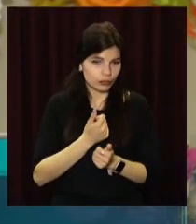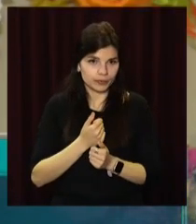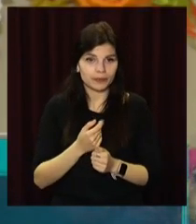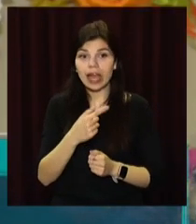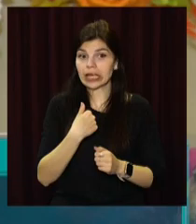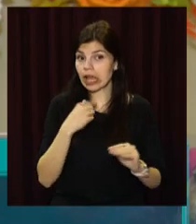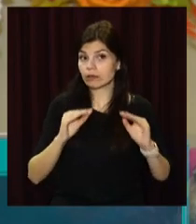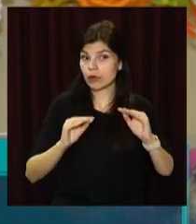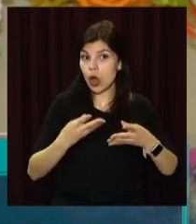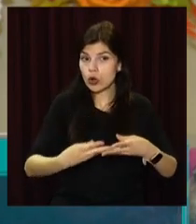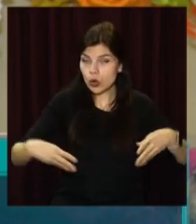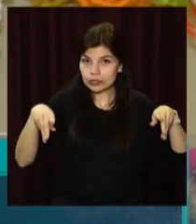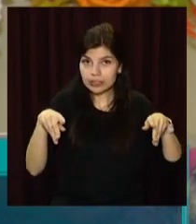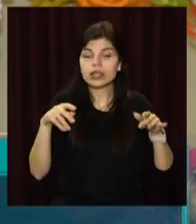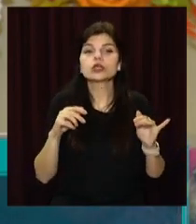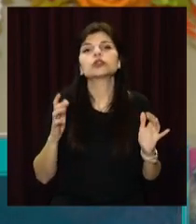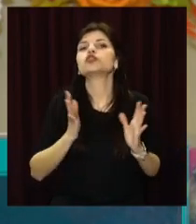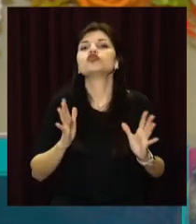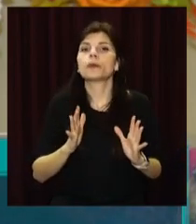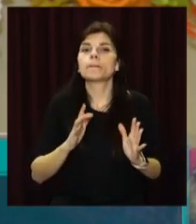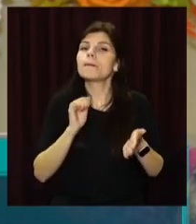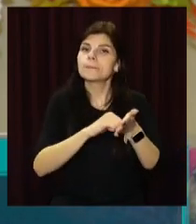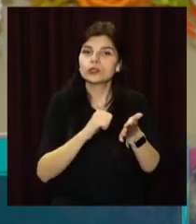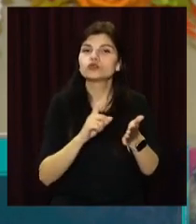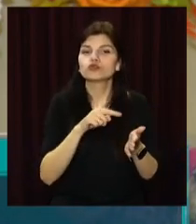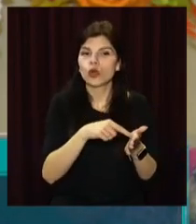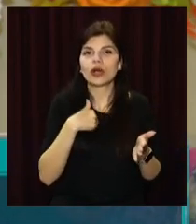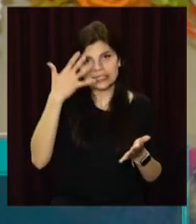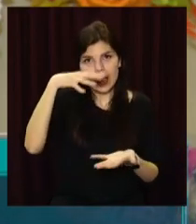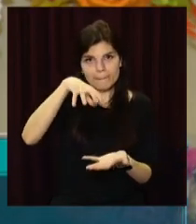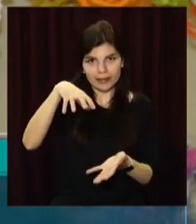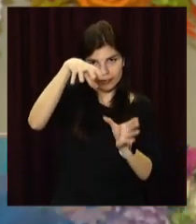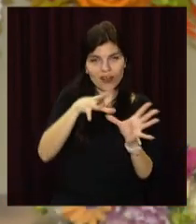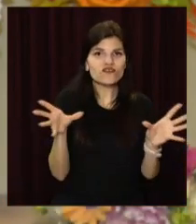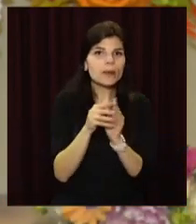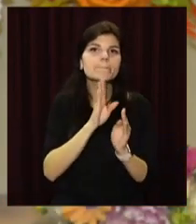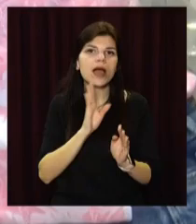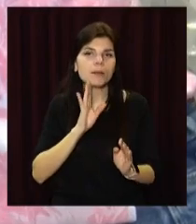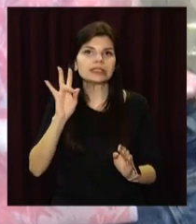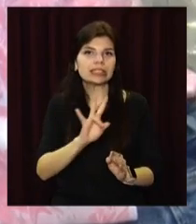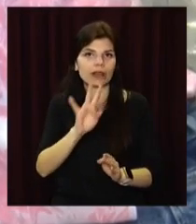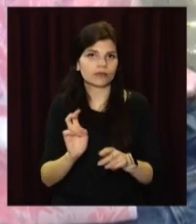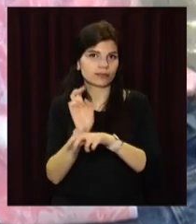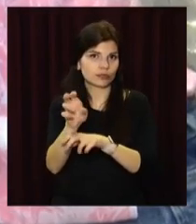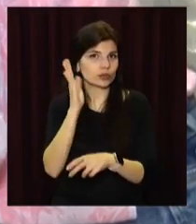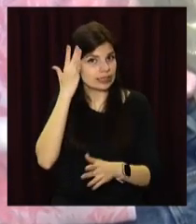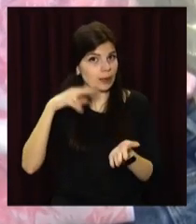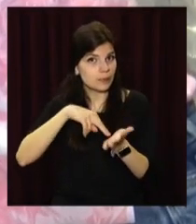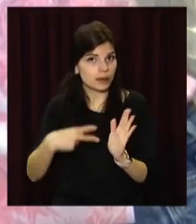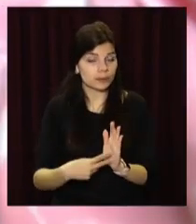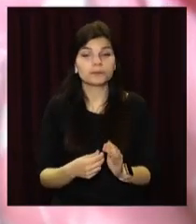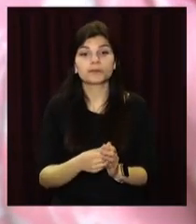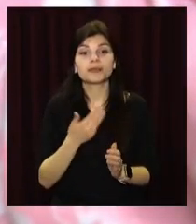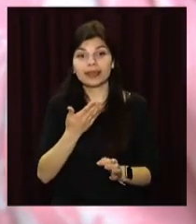декорірую корзину, щоб відтуда поставити пасхи і піти з мамою в церкву. Маленька Віка, аби прикрасити